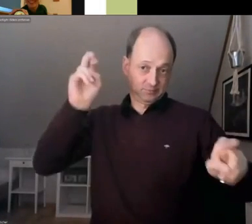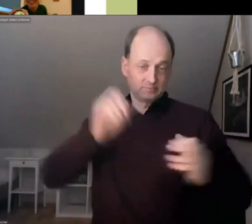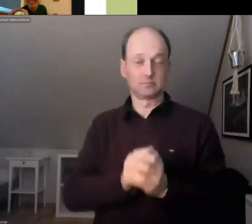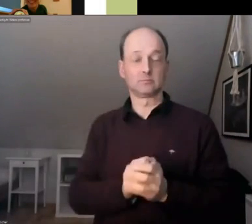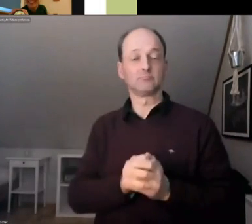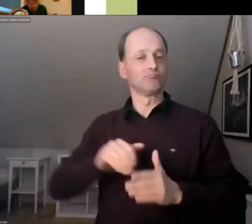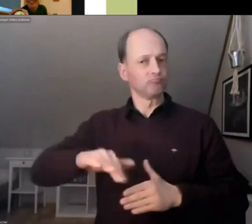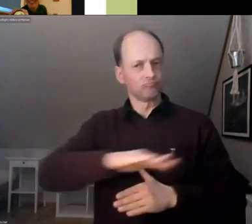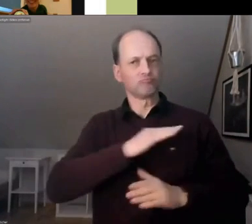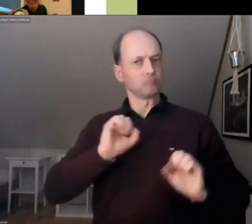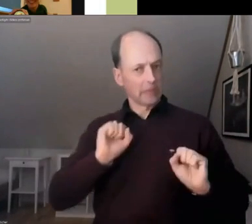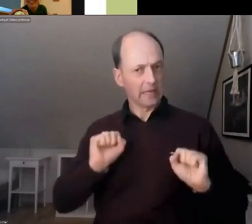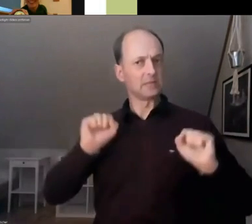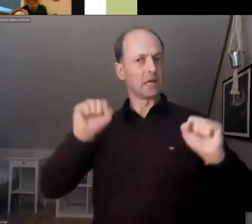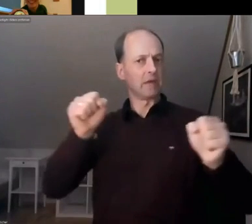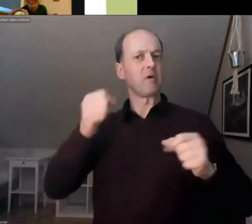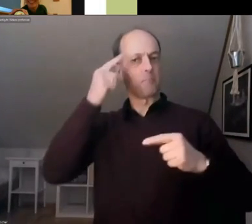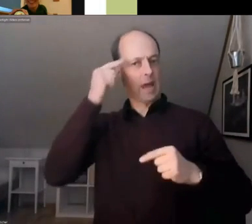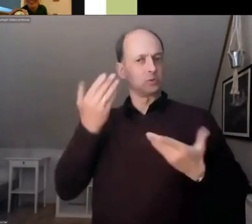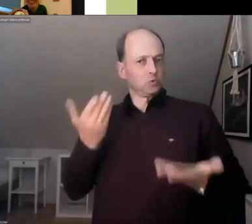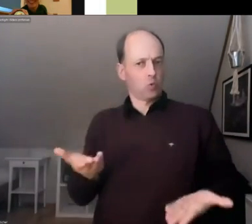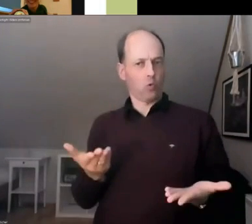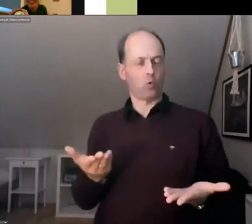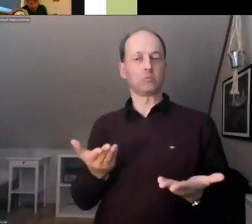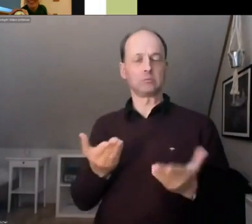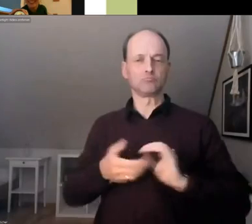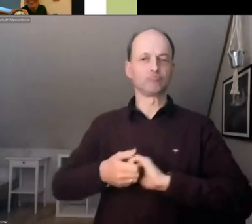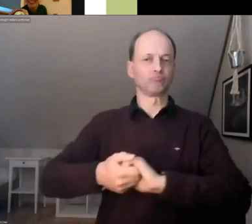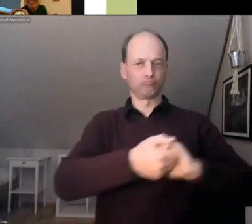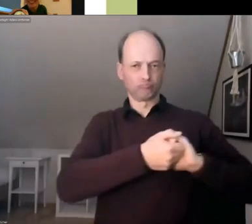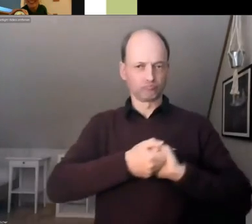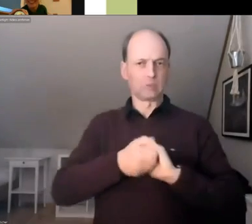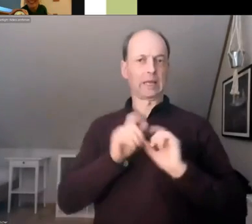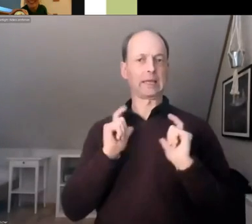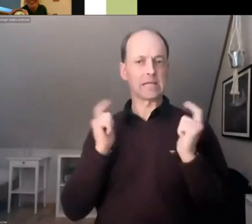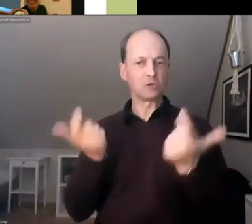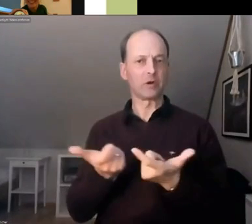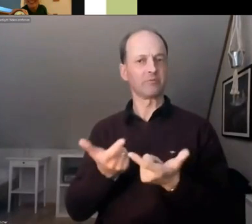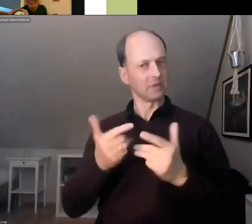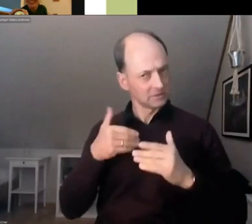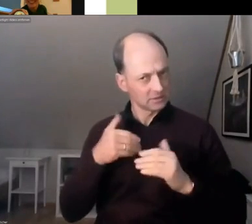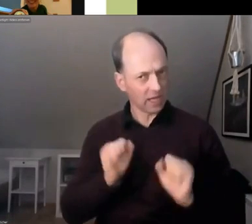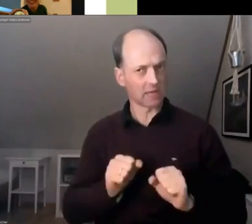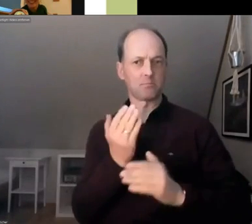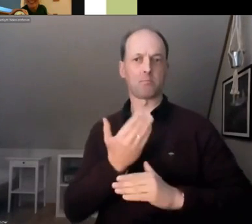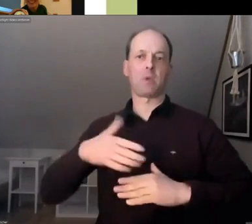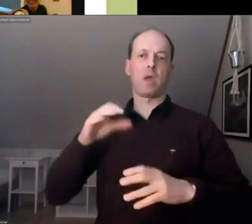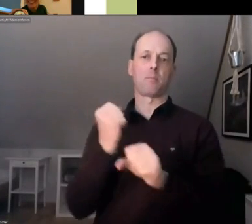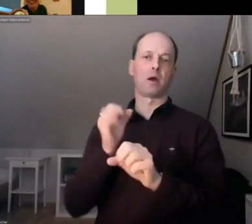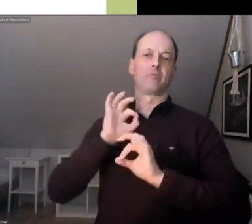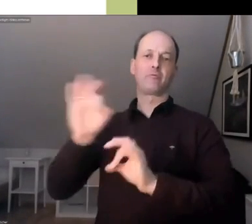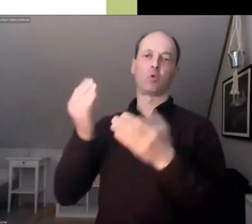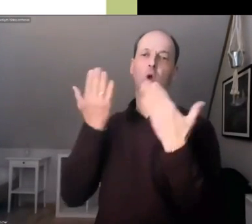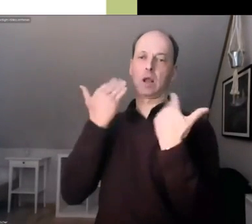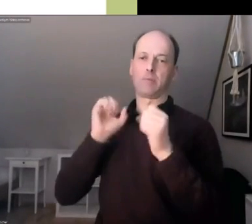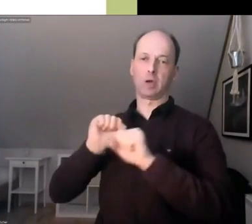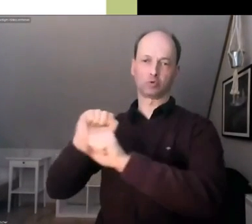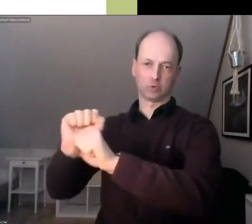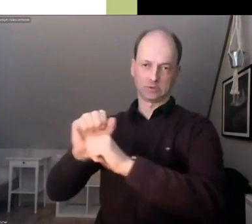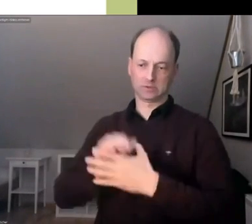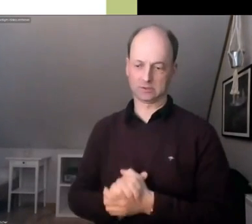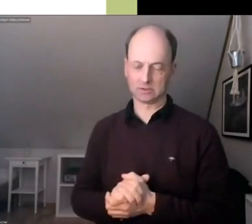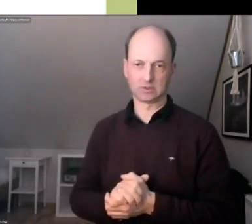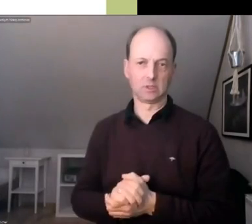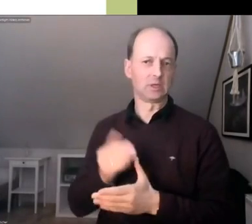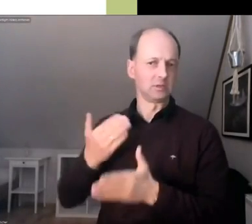wir als Gesellschaft mehr für den Klimaschutz tun können. An den Startpunkt unserer Initiative habt ihr sicherlich noch bildhafte